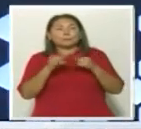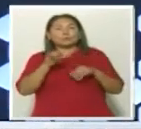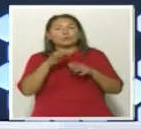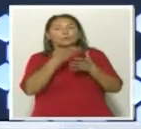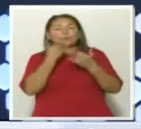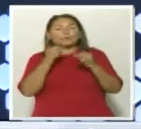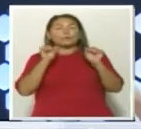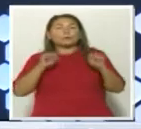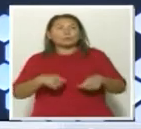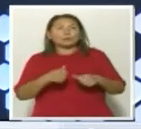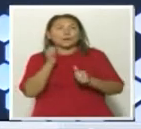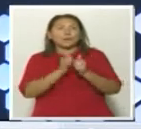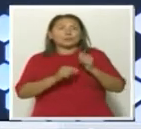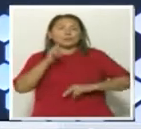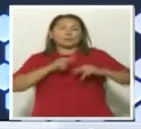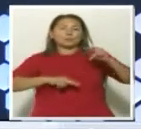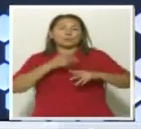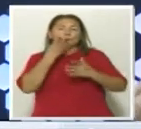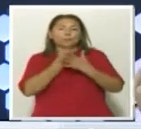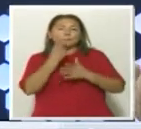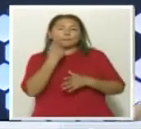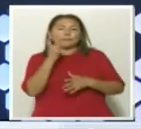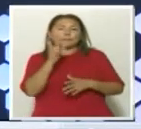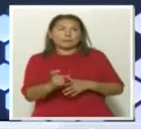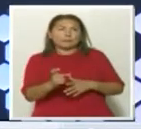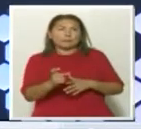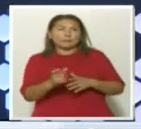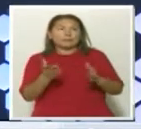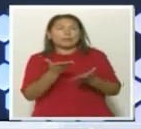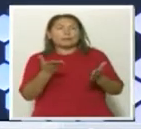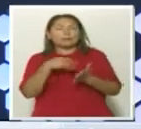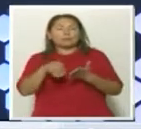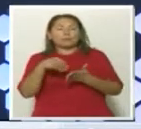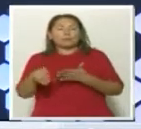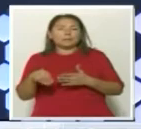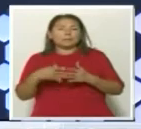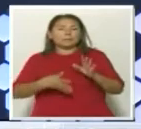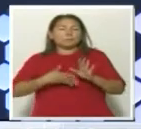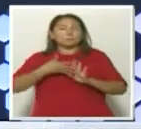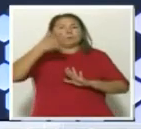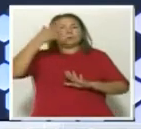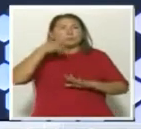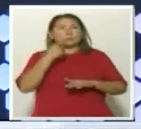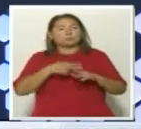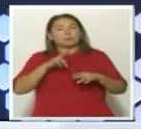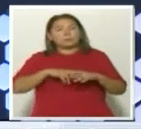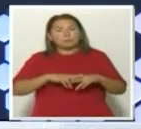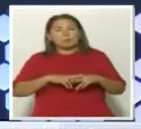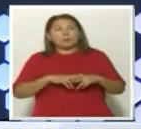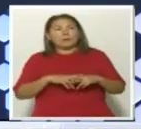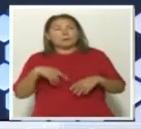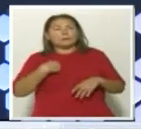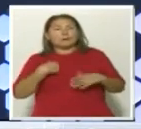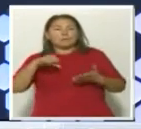каждой строить свой цех или там какие-то выкупать целые этажи и так далее. Поэтому я